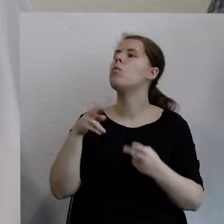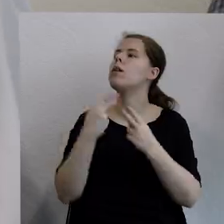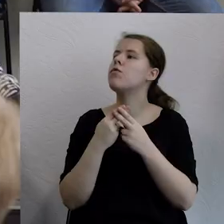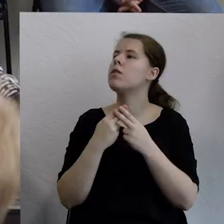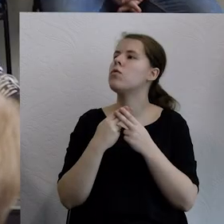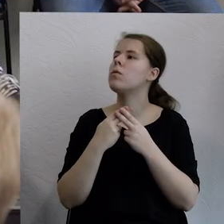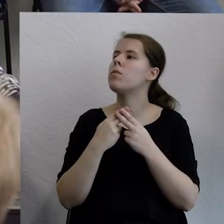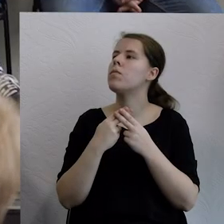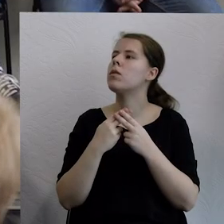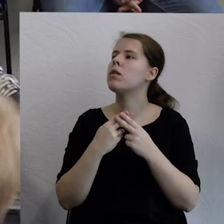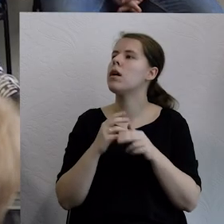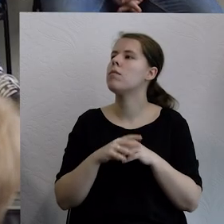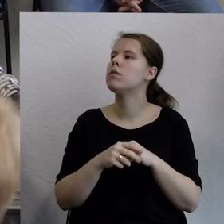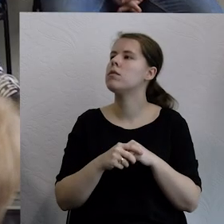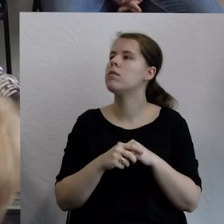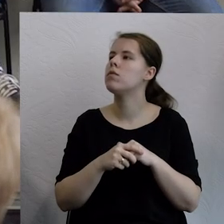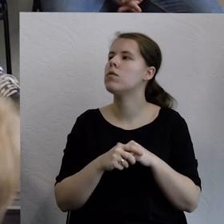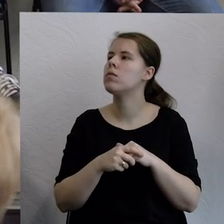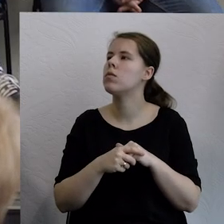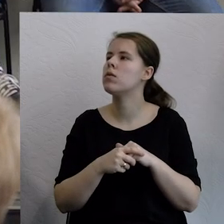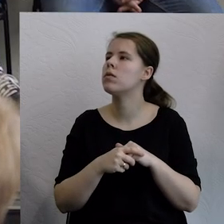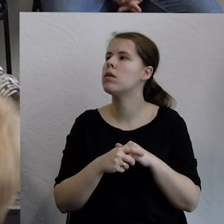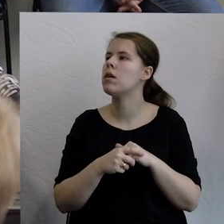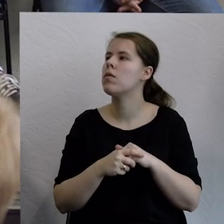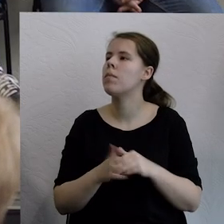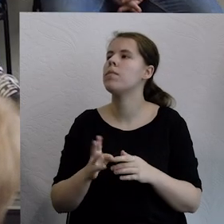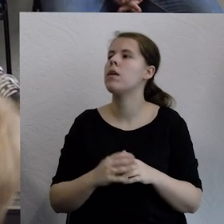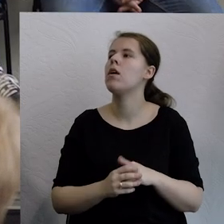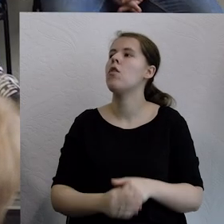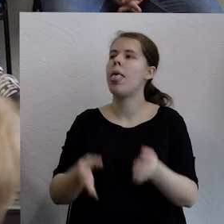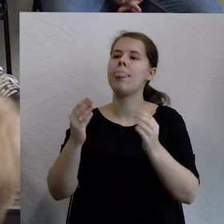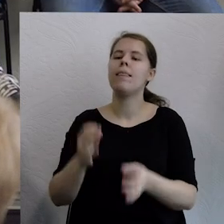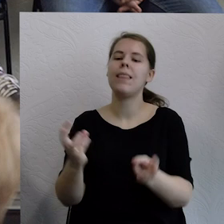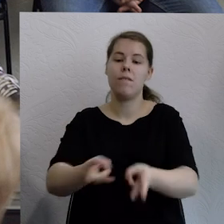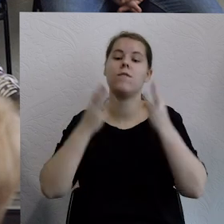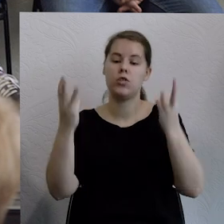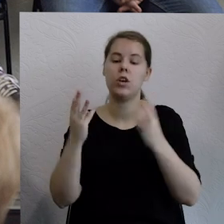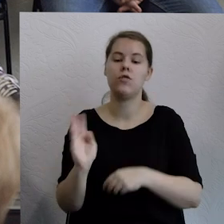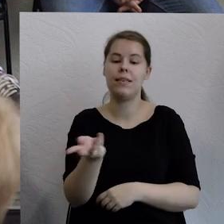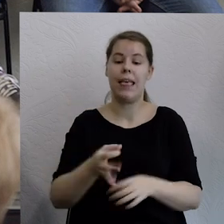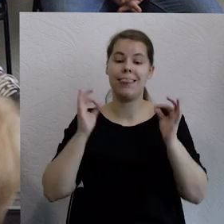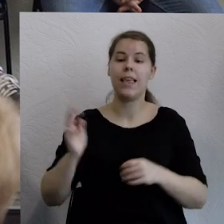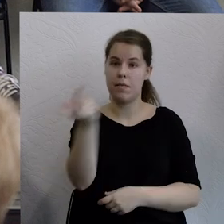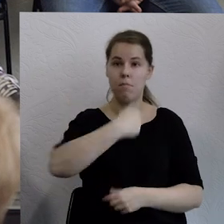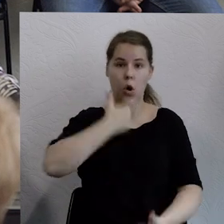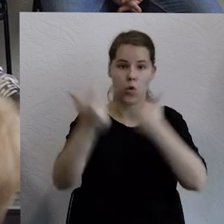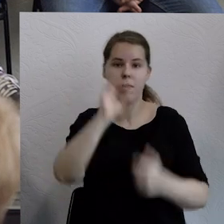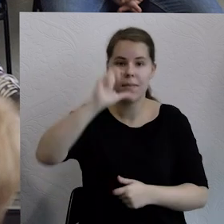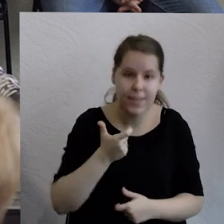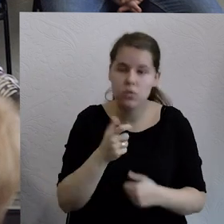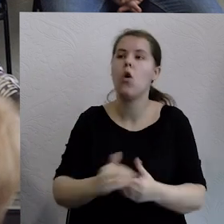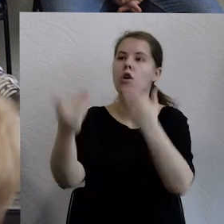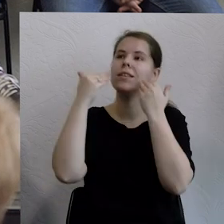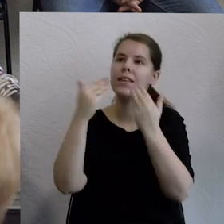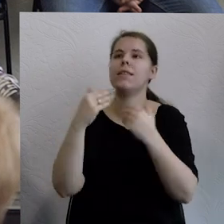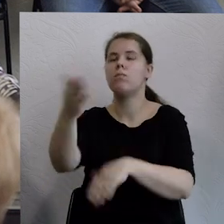z perspektywy dzisiejszego czasu nie widać zmian, które tworzymy właśnie teraz. A jak spojrzymy w przeszłość, to możemy je zobaczyć.